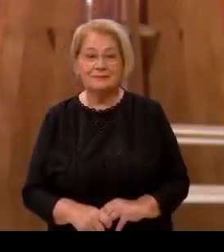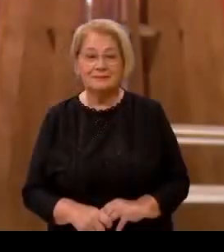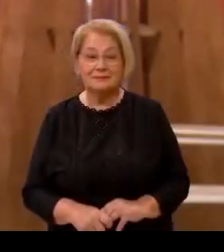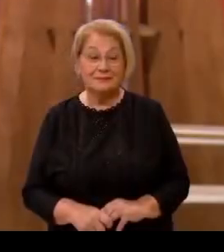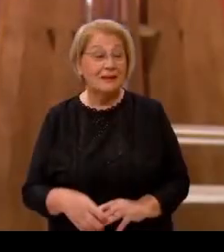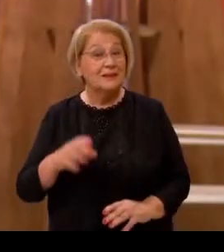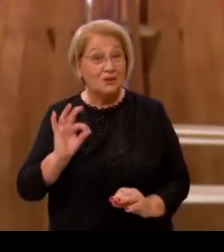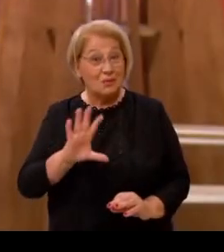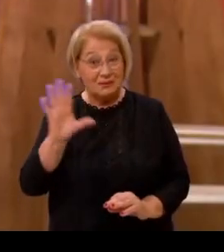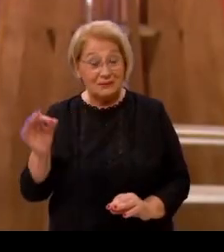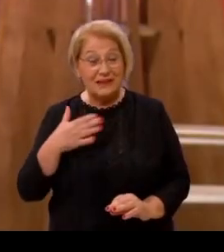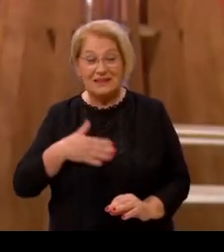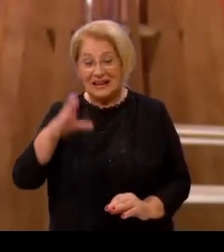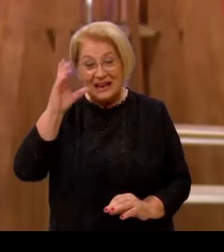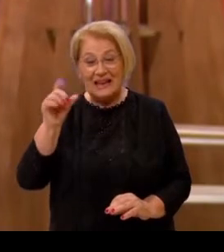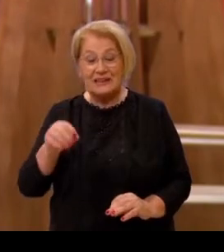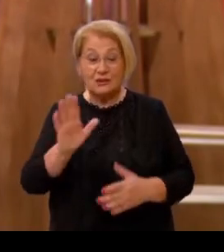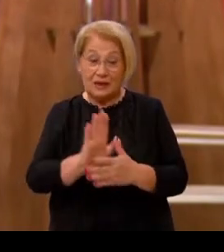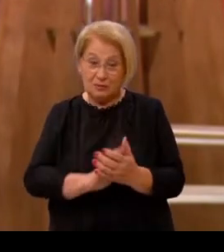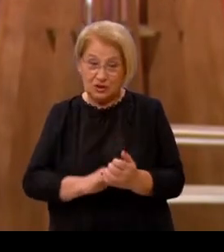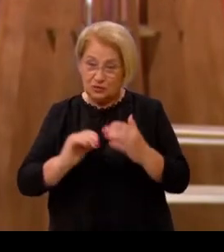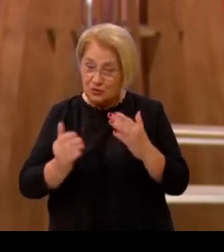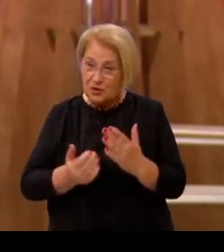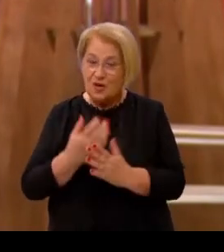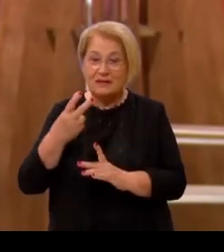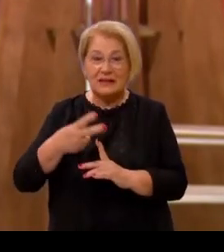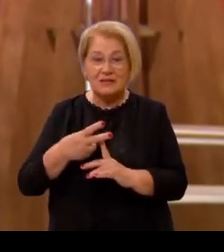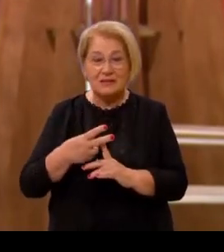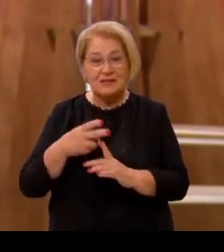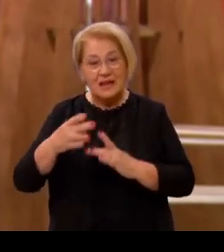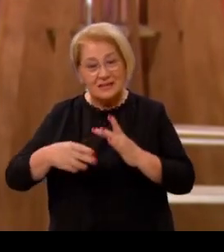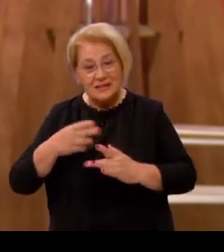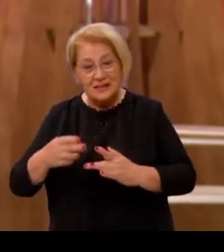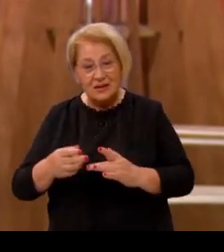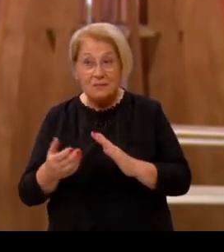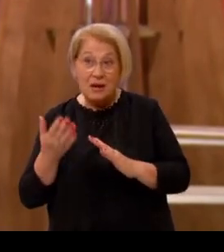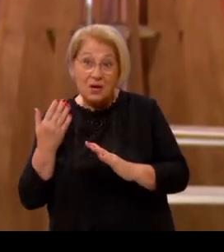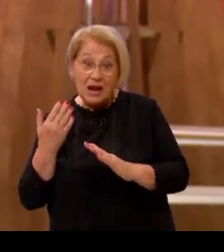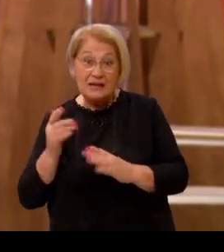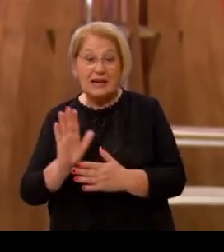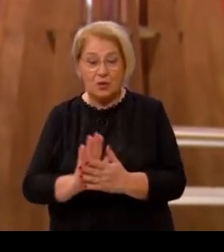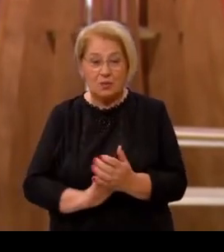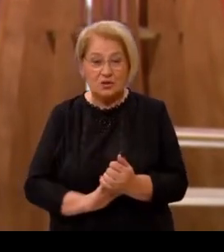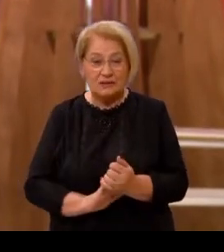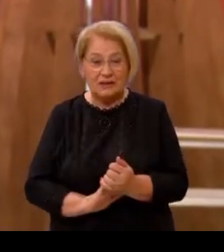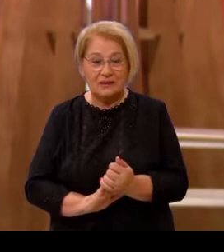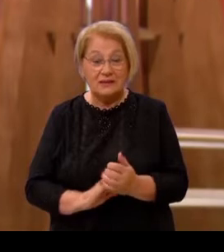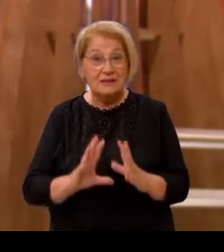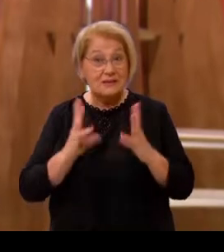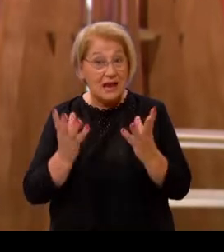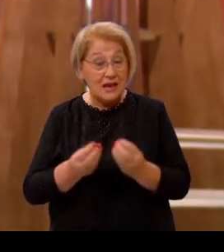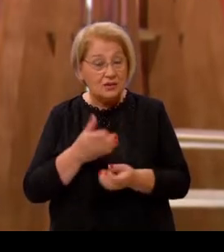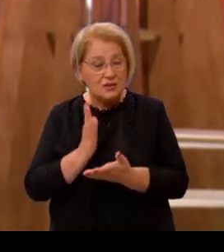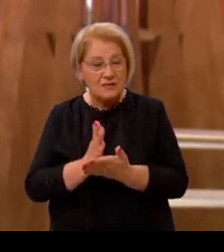Dobar dan poštovani gledatelji na početku nove televizijske sezone. Malo ranije nego inače, zajedno ćemo biti i dalje